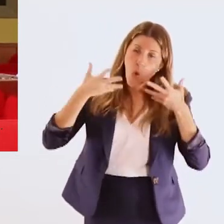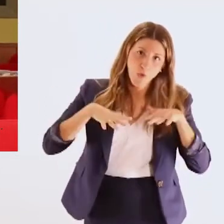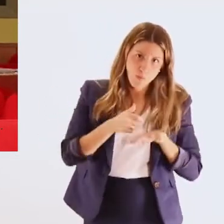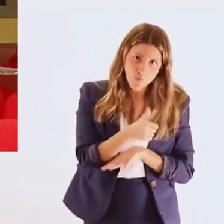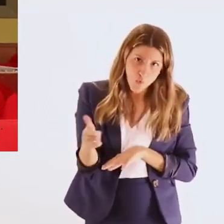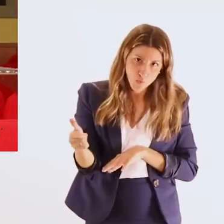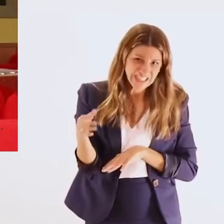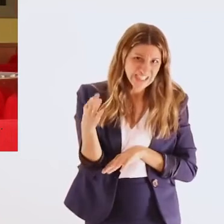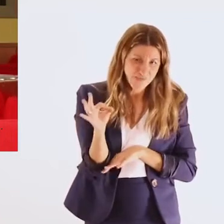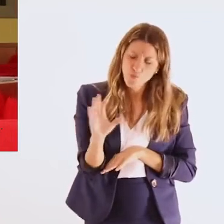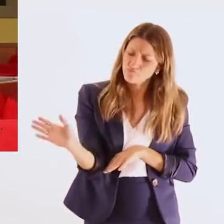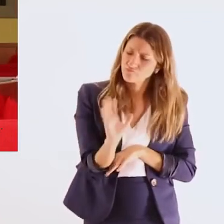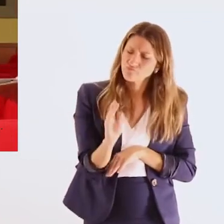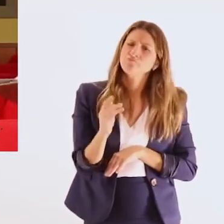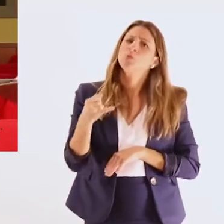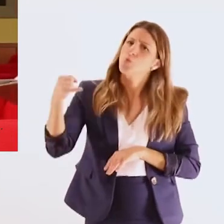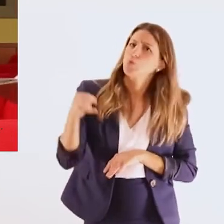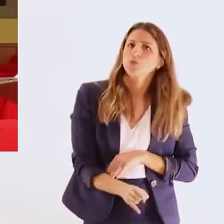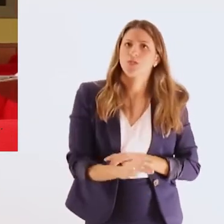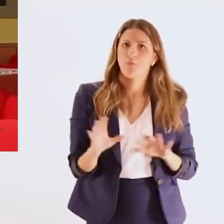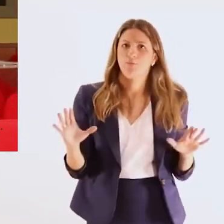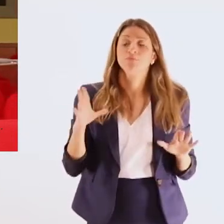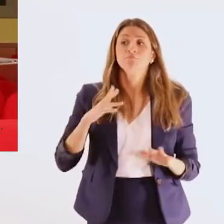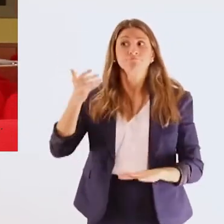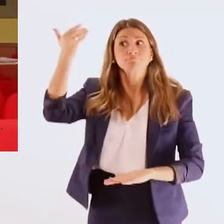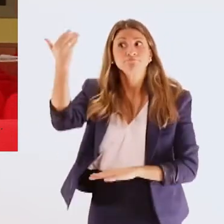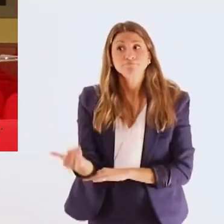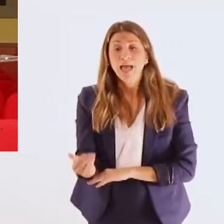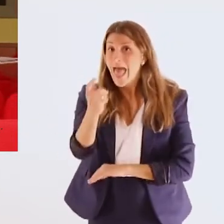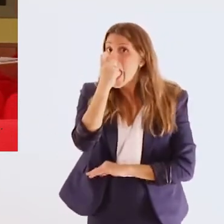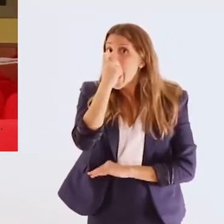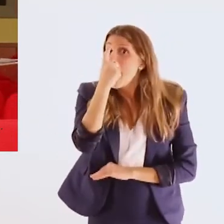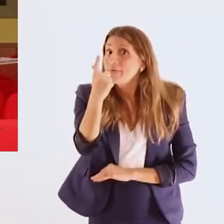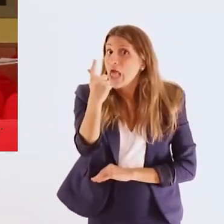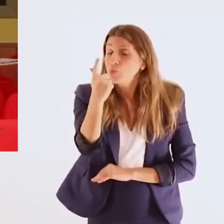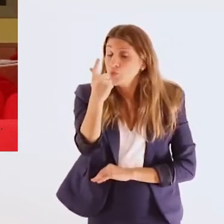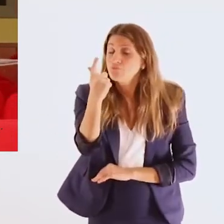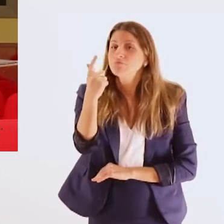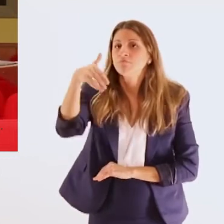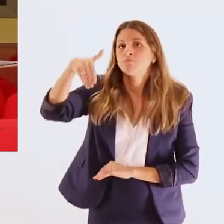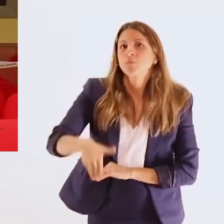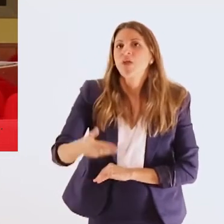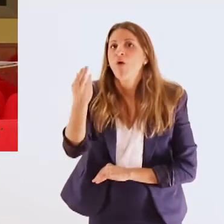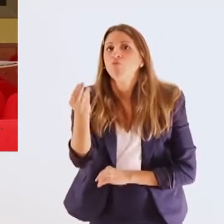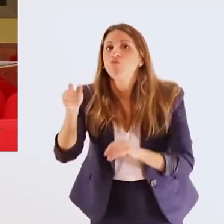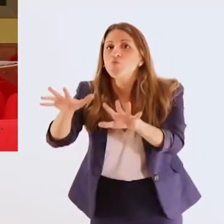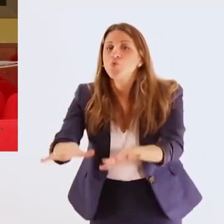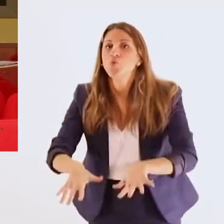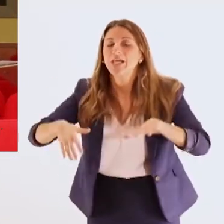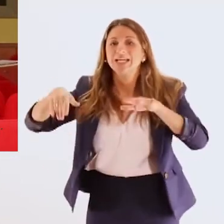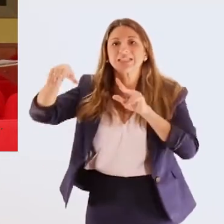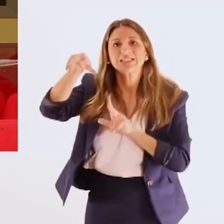σημασία ζήτημα και δεν έχει συμβολική αξία έχει ουσιαστική αξία είναι να